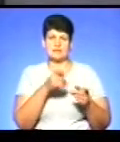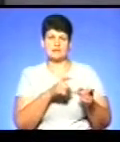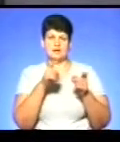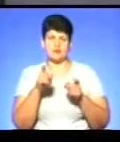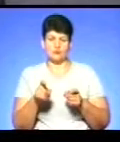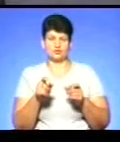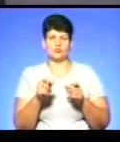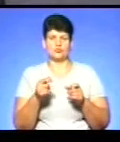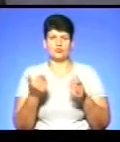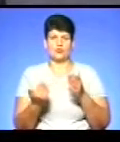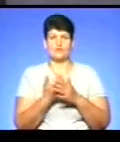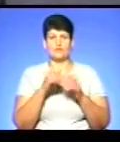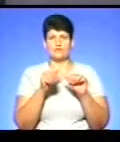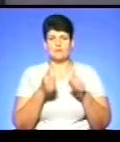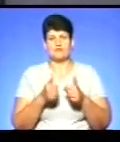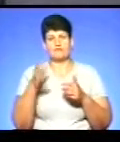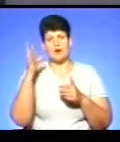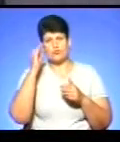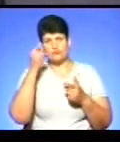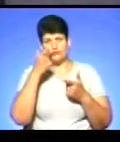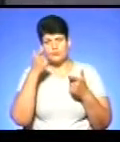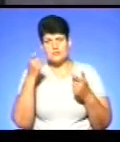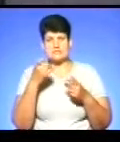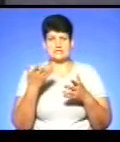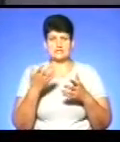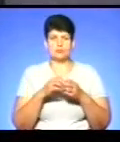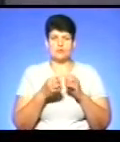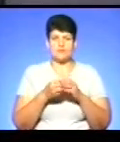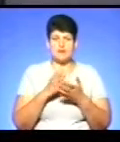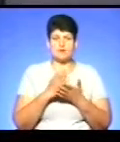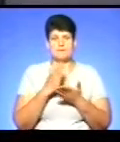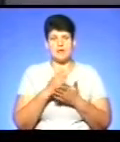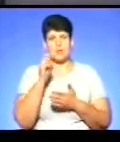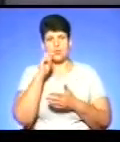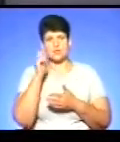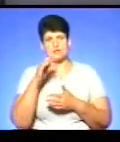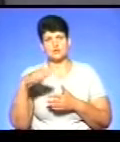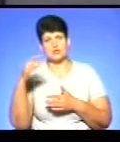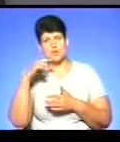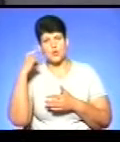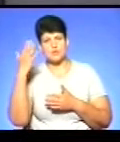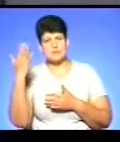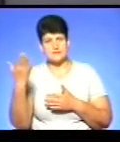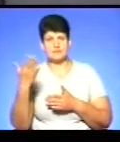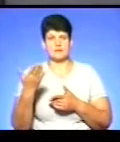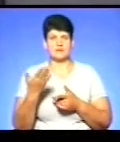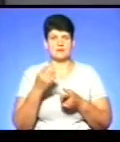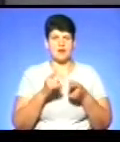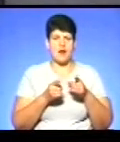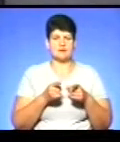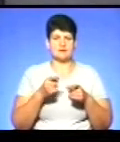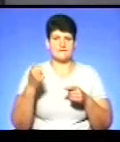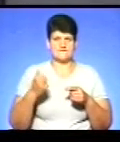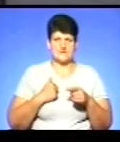враховуючи інформаційну війну, яку переживає наразі Україна з боку Росії і також реальні військові дії